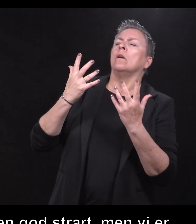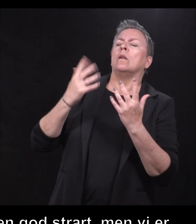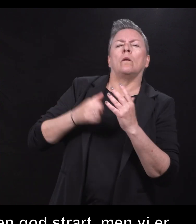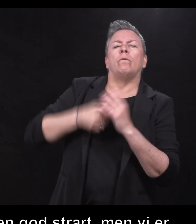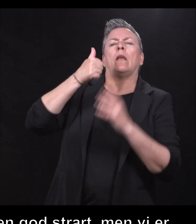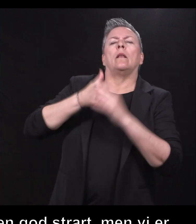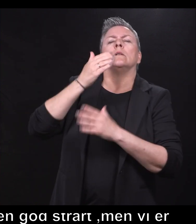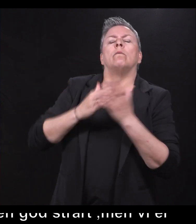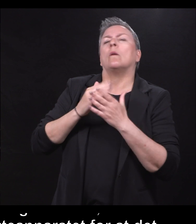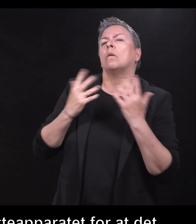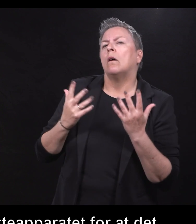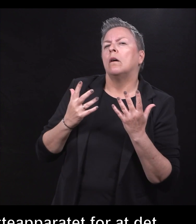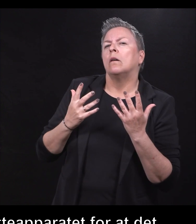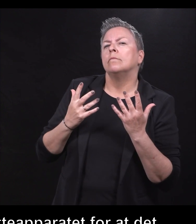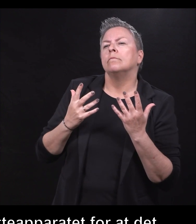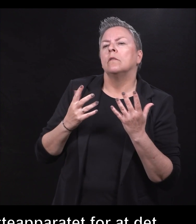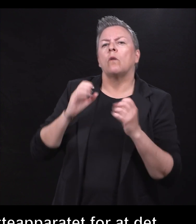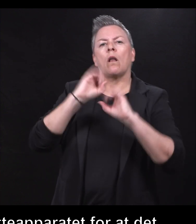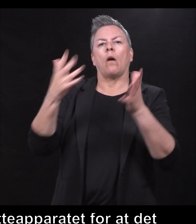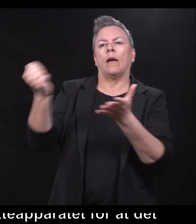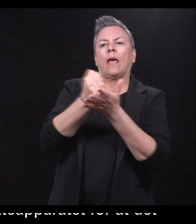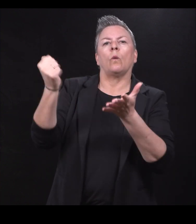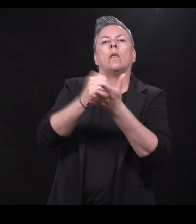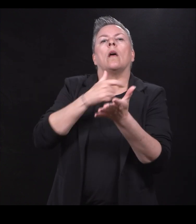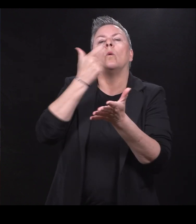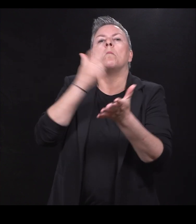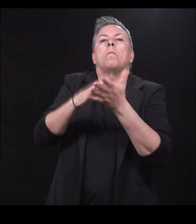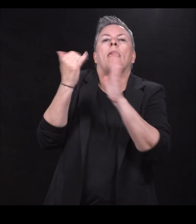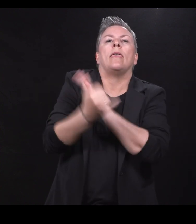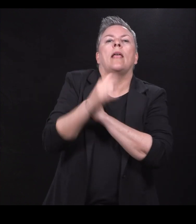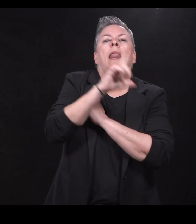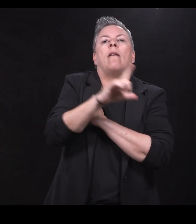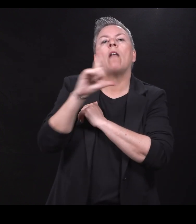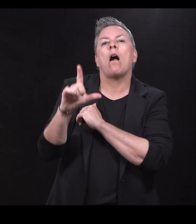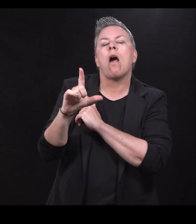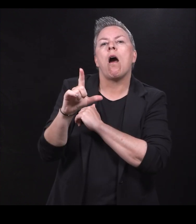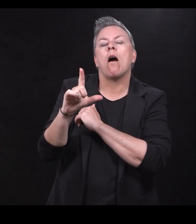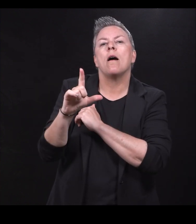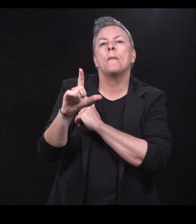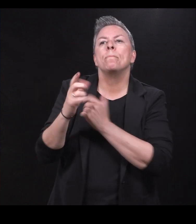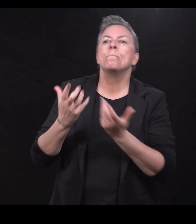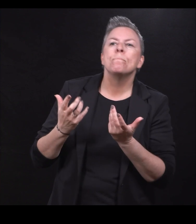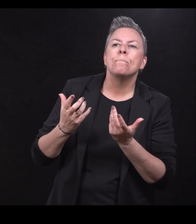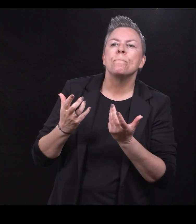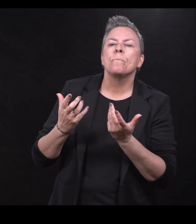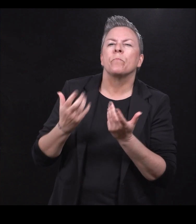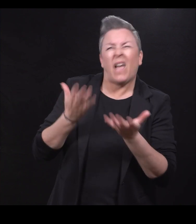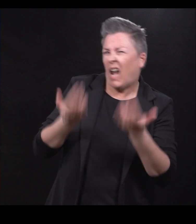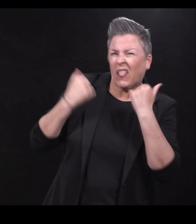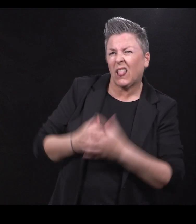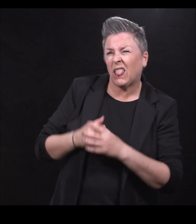faktoren for å få rekruttert ungdommene inn i LIFLaga? Altså, er det lett?